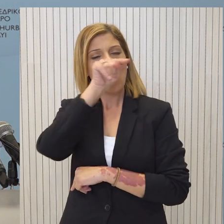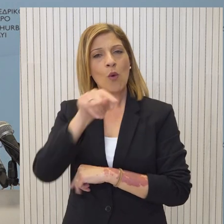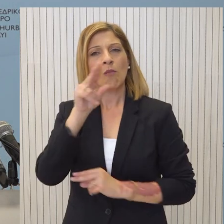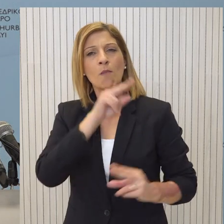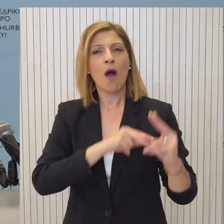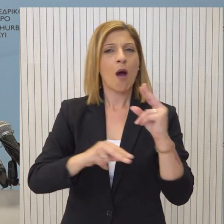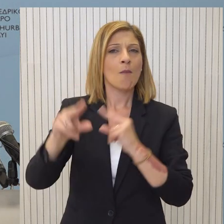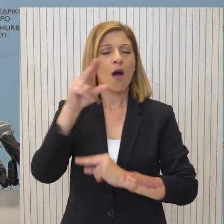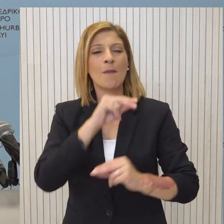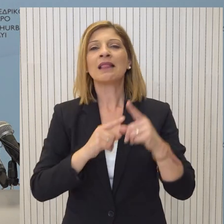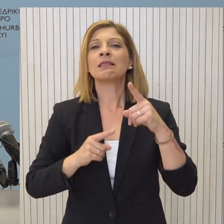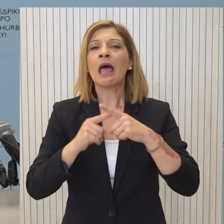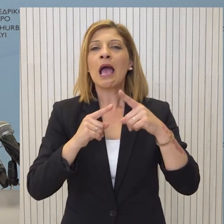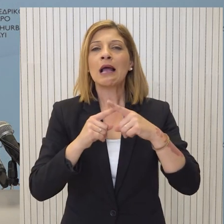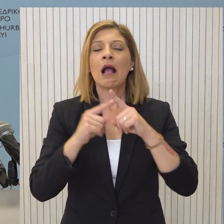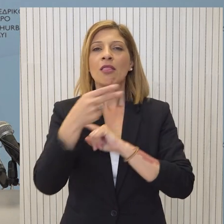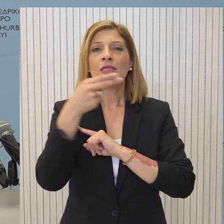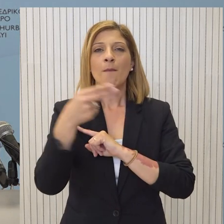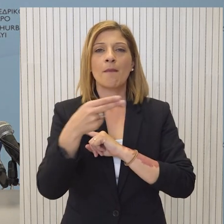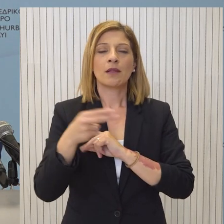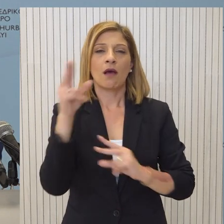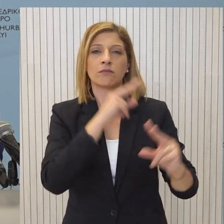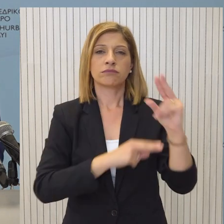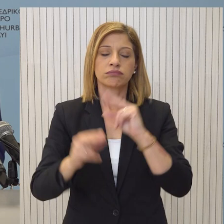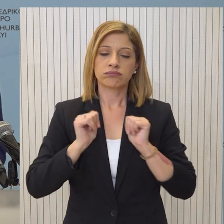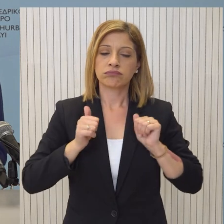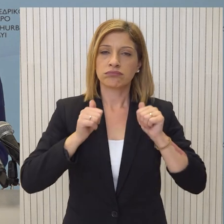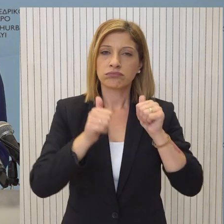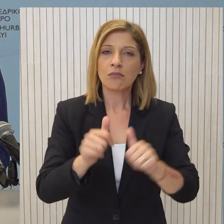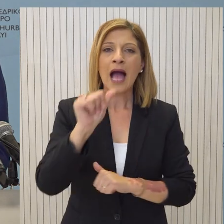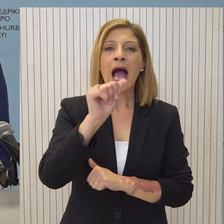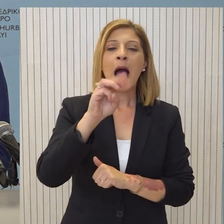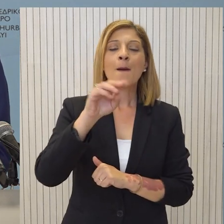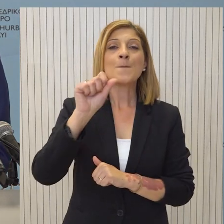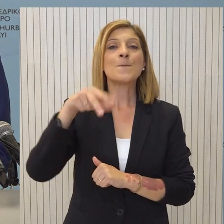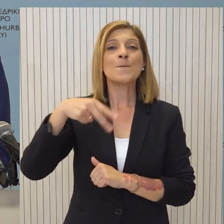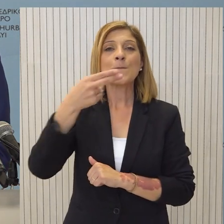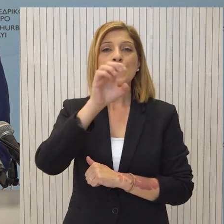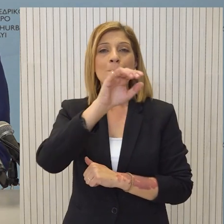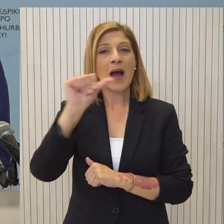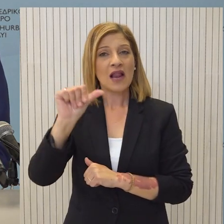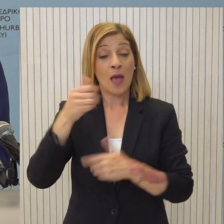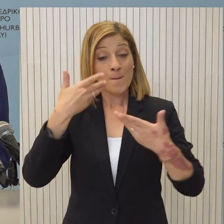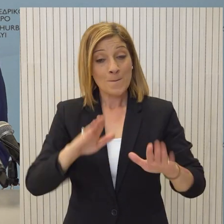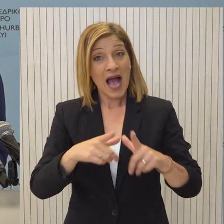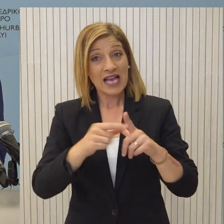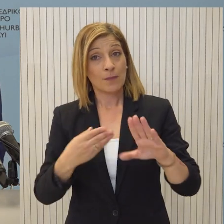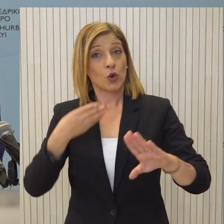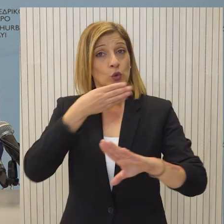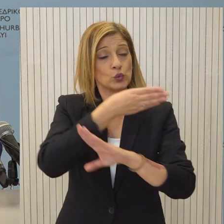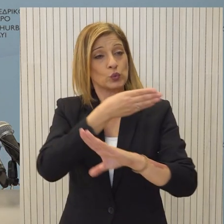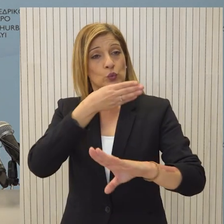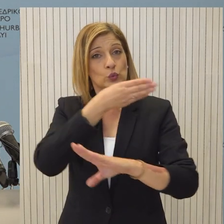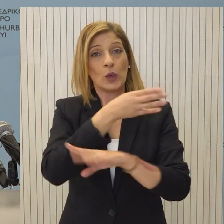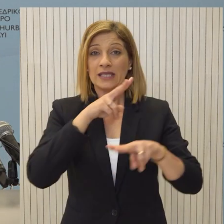εντάσσεται στο πλαίσιο τεχνικών διαβουλεύσεων για την υλοποίηση της πρωτοβουλίας Αμάλθια, σε συνέχεια των δύο επισκέψεων που πραγματοποίησε τεχνική